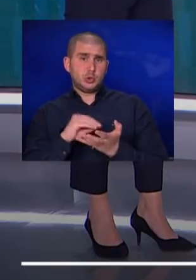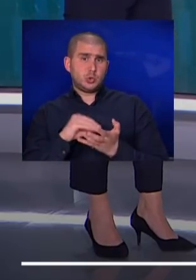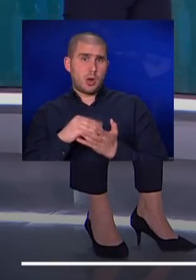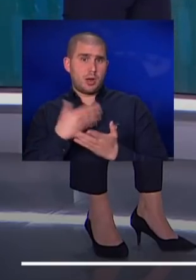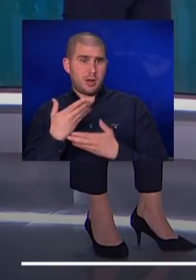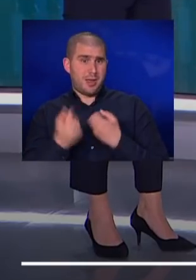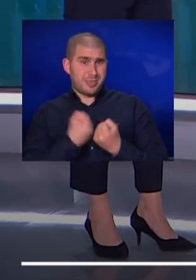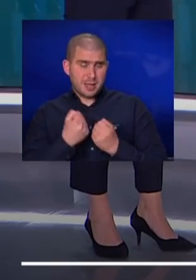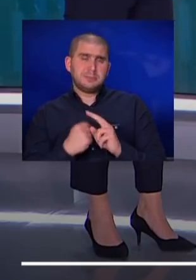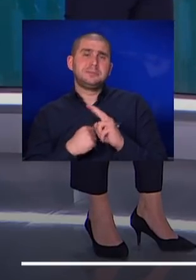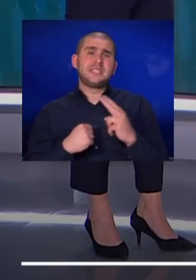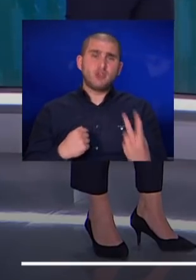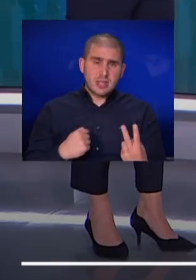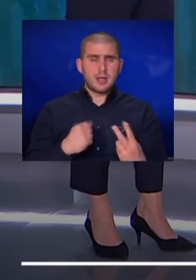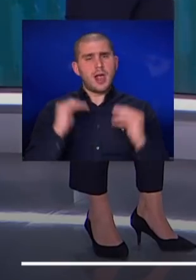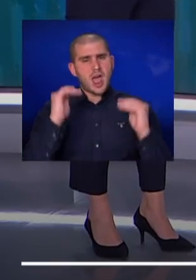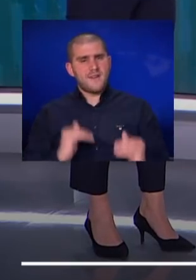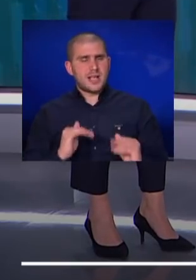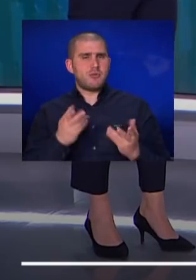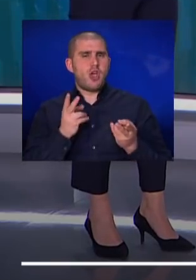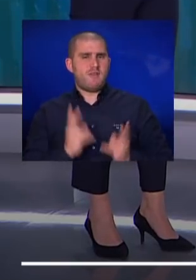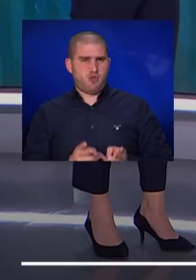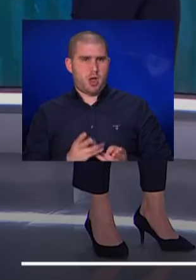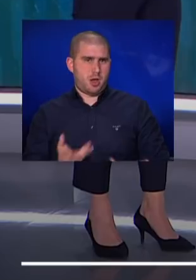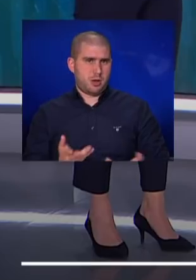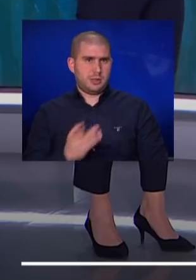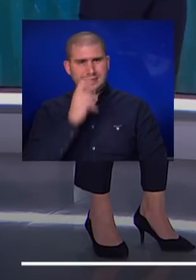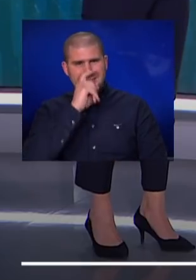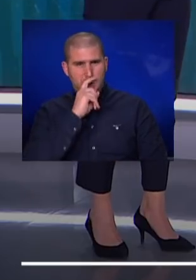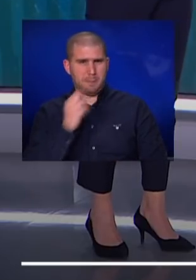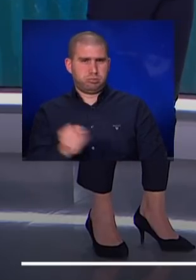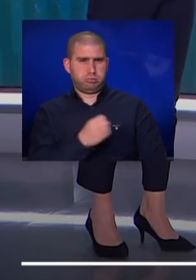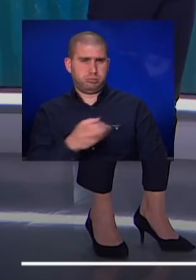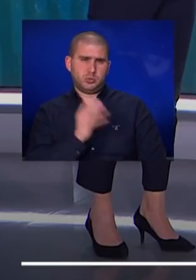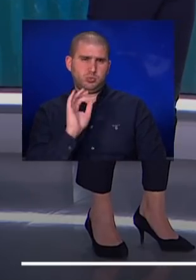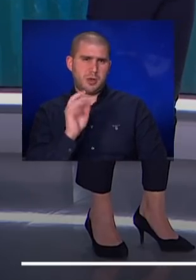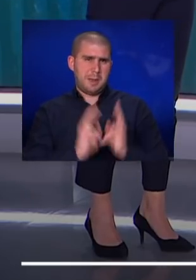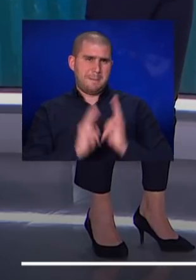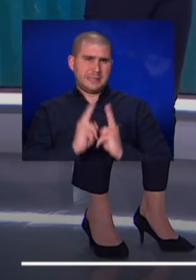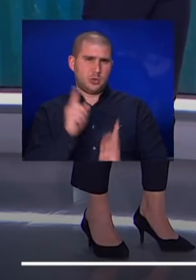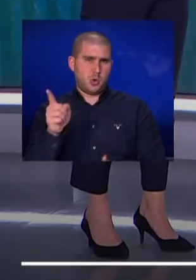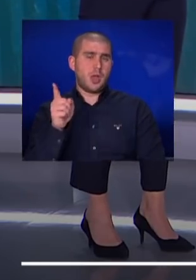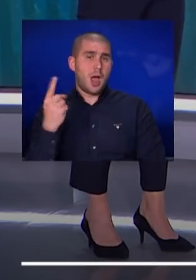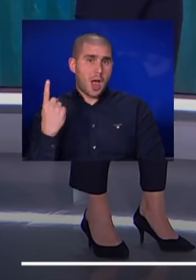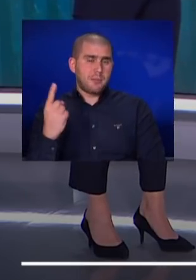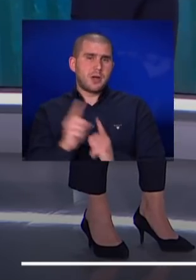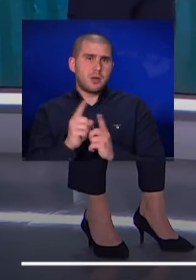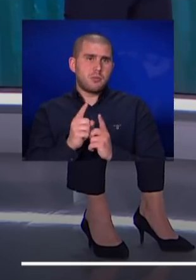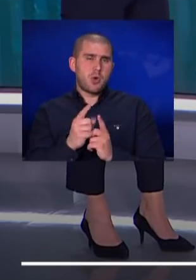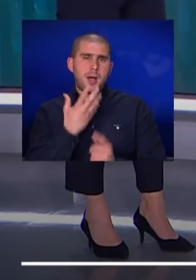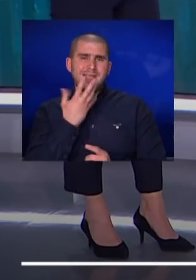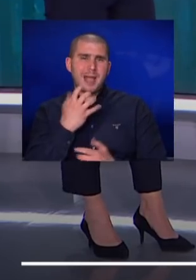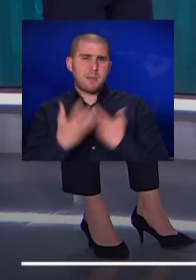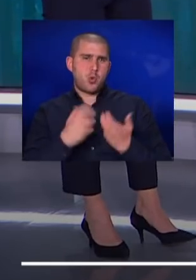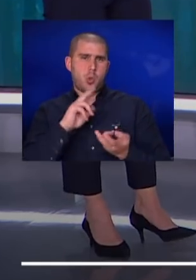אנרגיה, מצד השני, להפחיד ככל האפשר את הפלטות שהן יוצרות, שהן אלו שלמסעי דוחפות ההתחיימות הגלובלית.